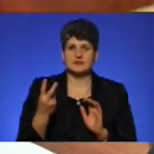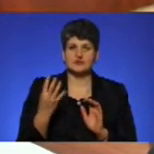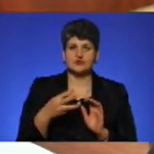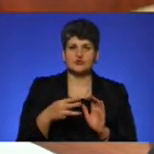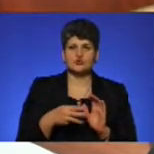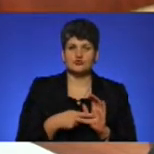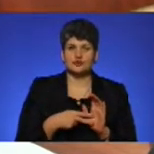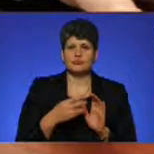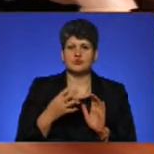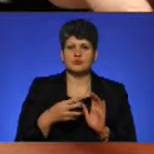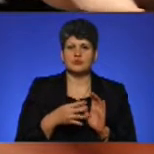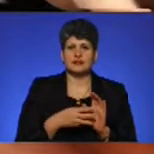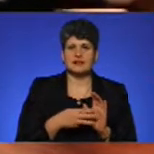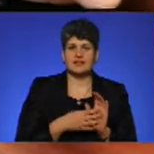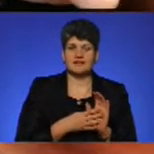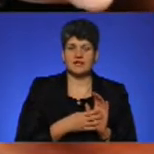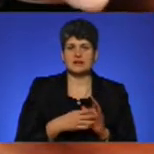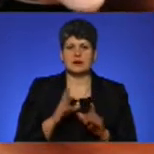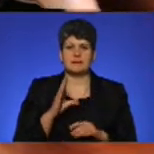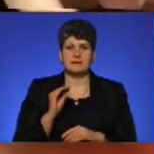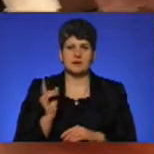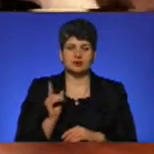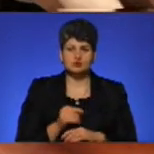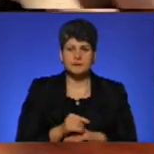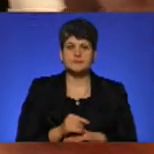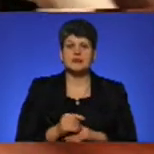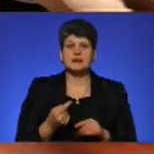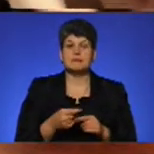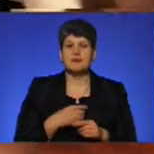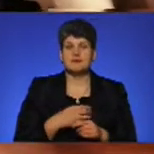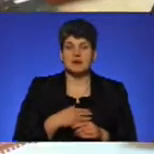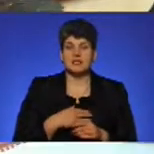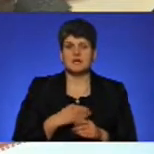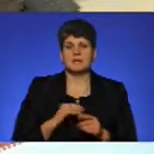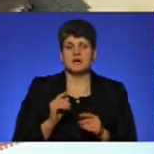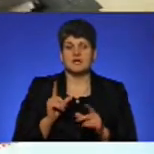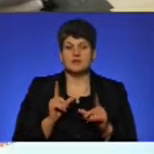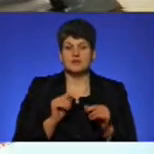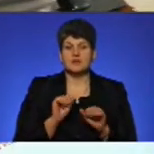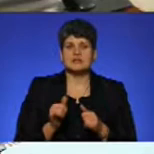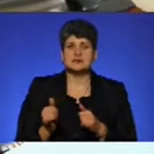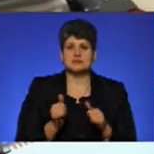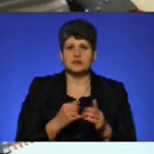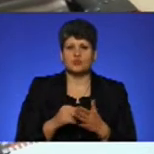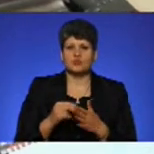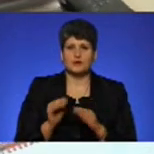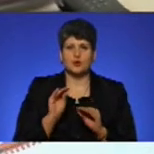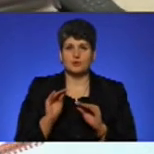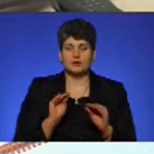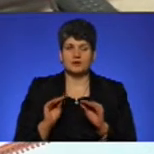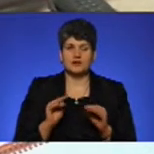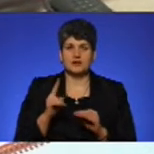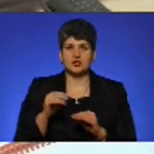49 маршрути. За словами В'ячеслава Нікітєнкова, приватні перевізники повинні забезпечити закупівлю та облаштування GPS